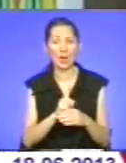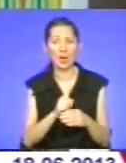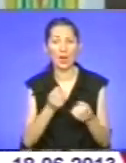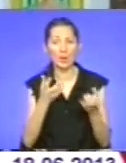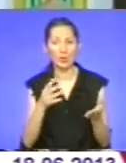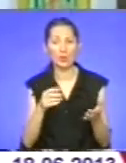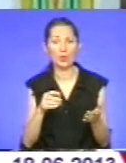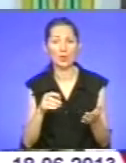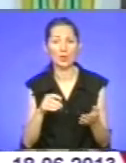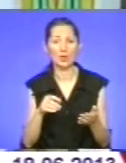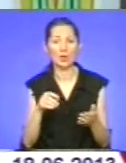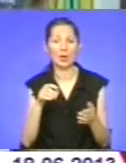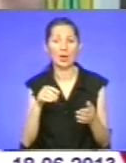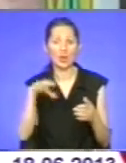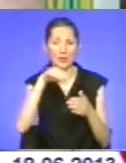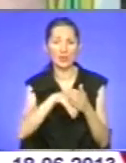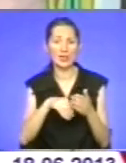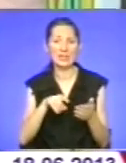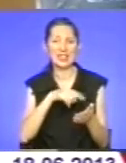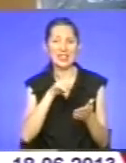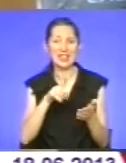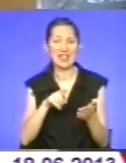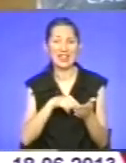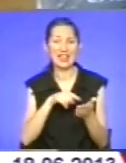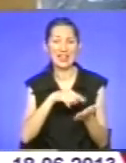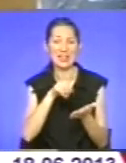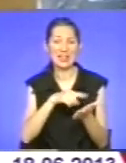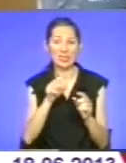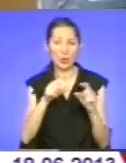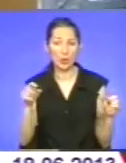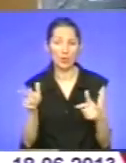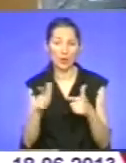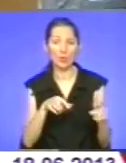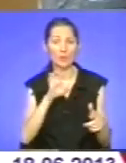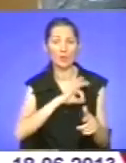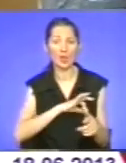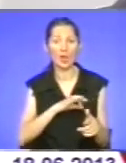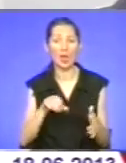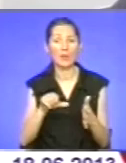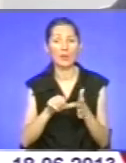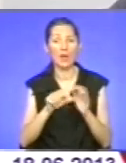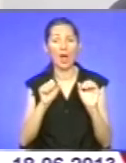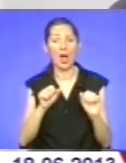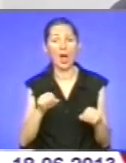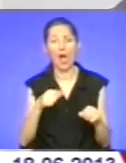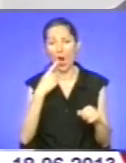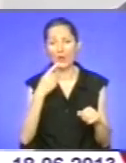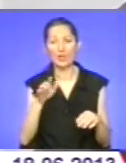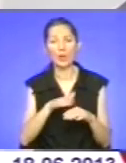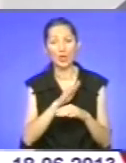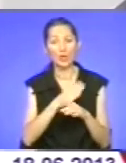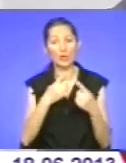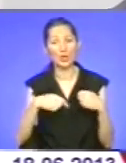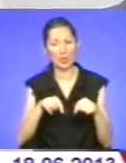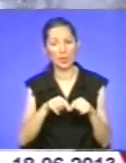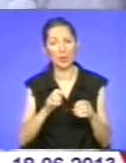тест-полосочка, і він готовий до використовування. Представники міської ради зауважують, що з благодійними організаціями працюватимуть і